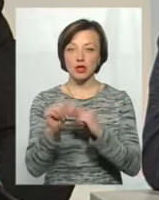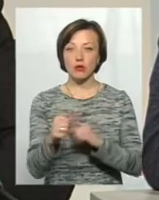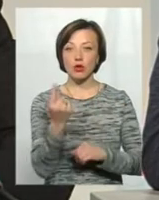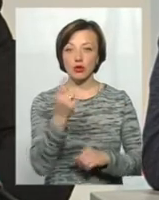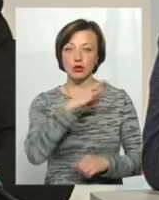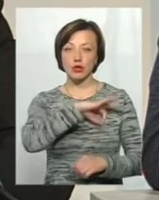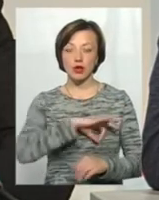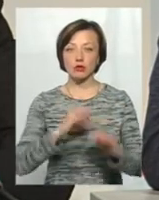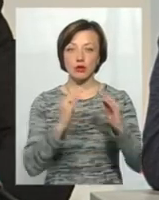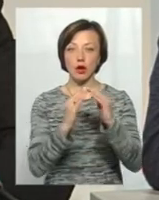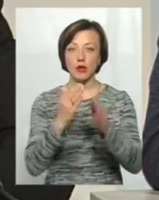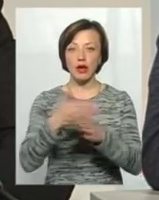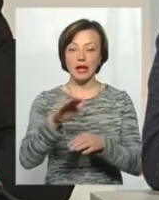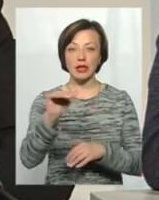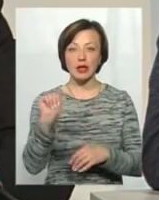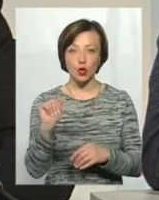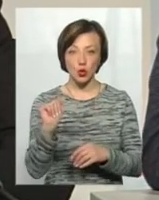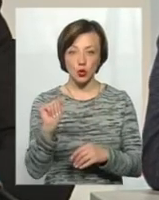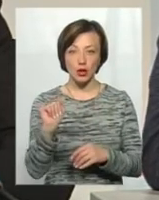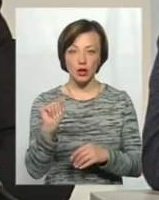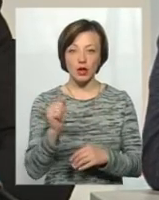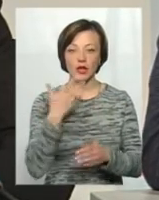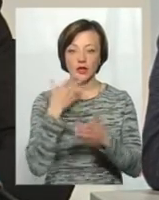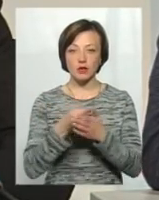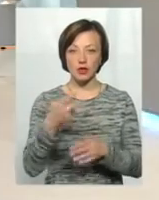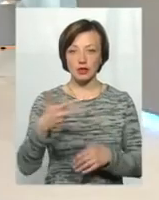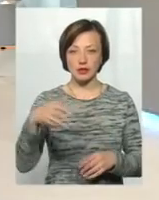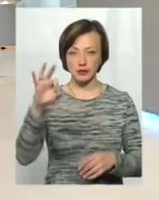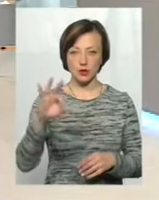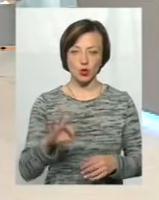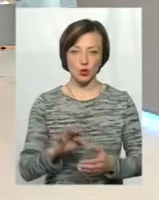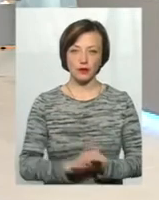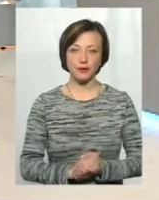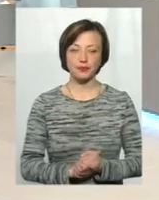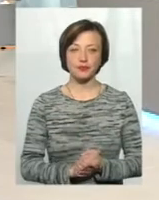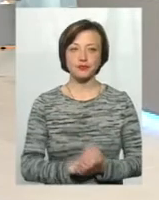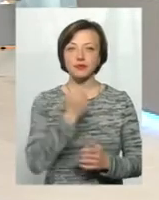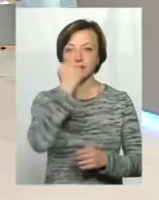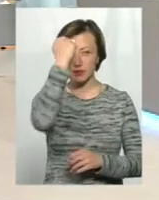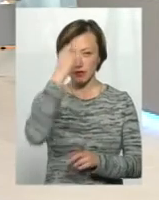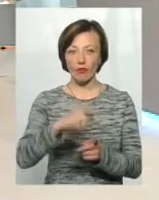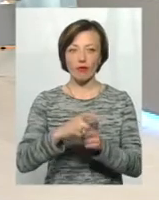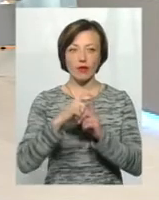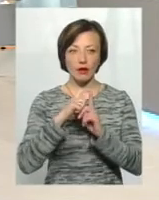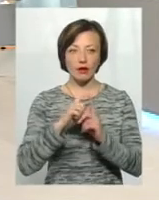скористались програмою кредиту на своїх 30%. Дякую вам за відповідь.